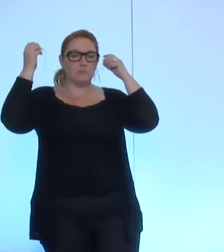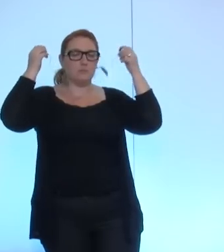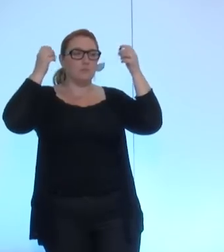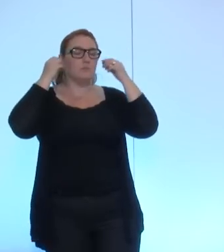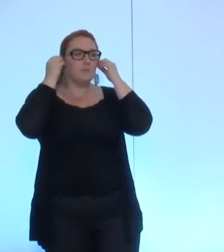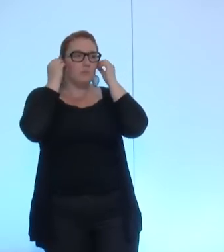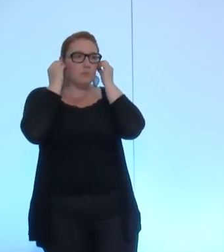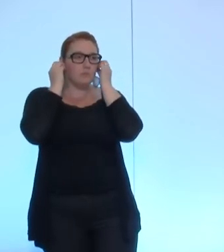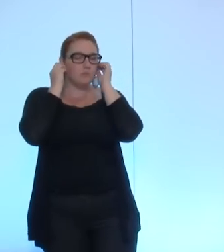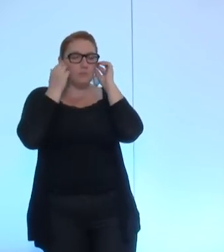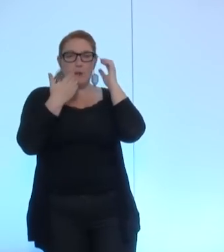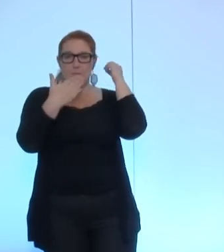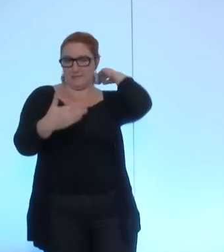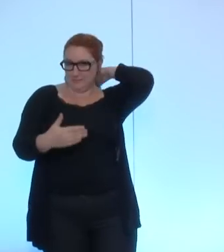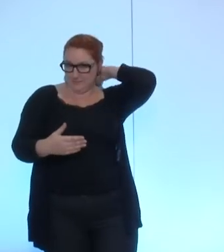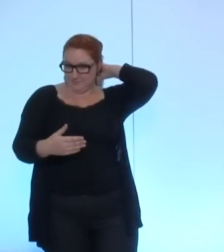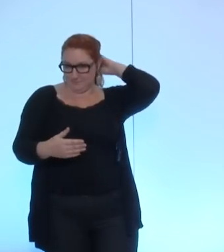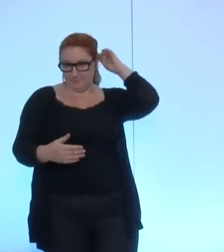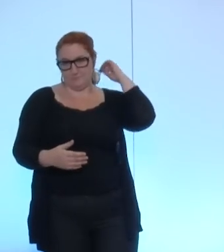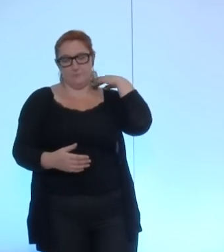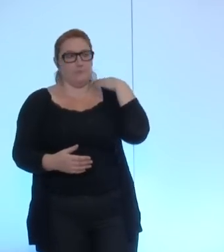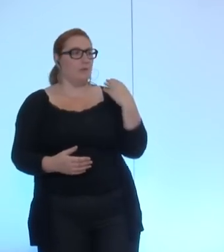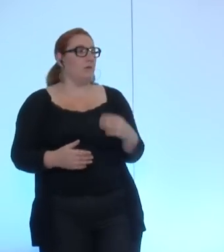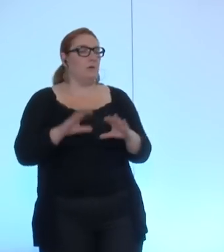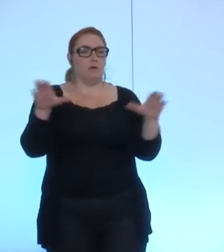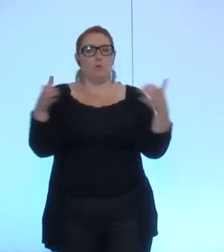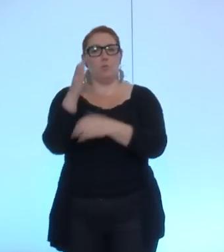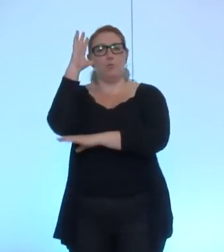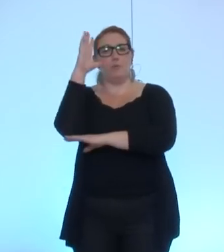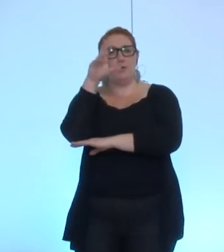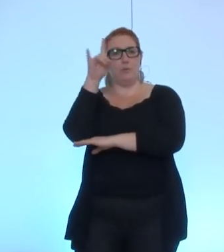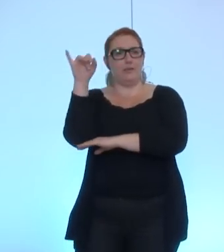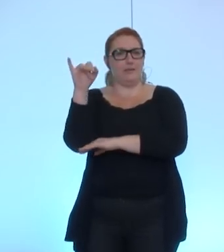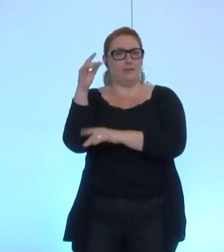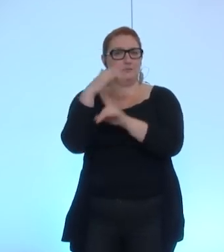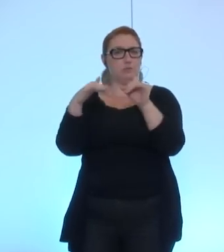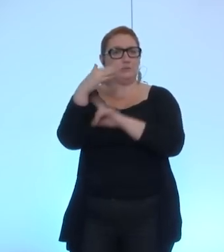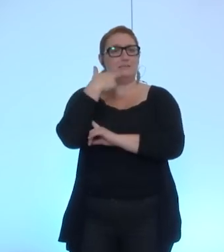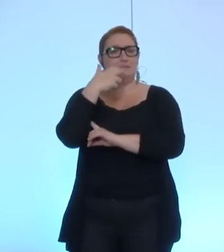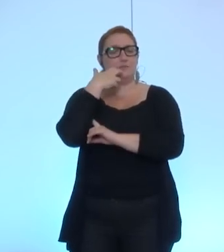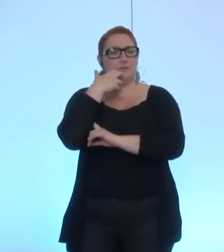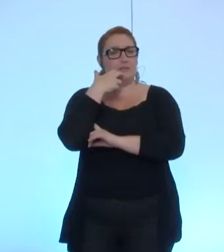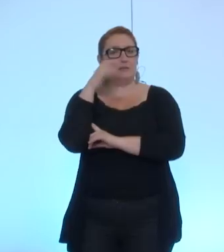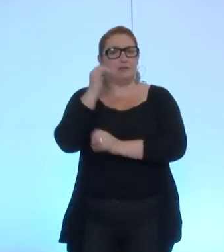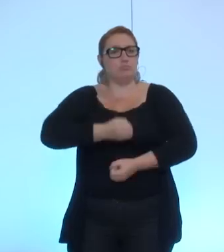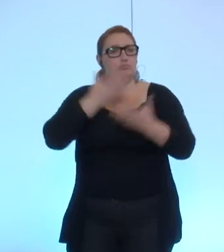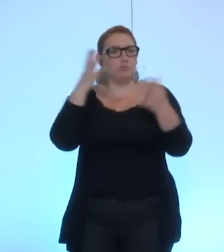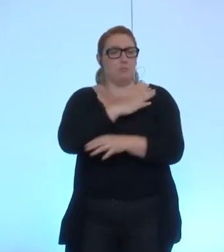merci merci pour les amendements du groupe UMP UDI société civile madame Cadou